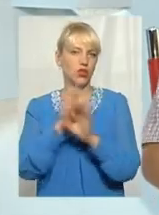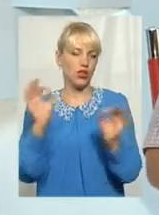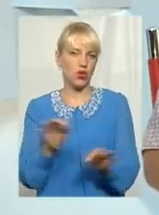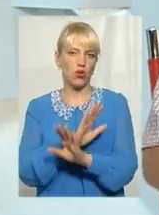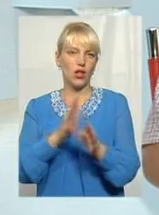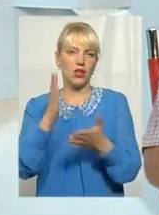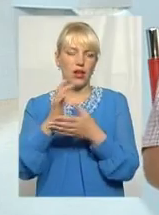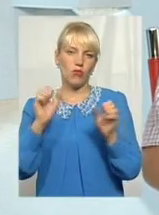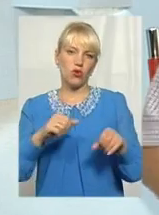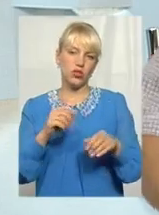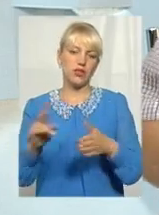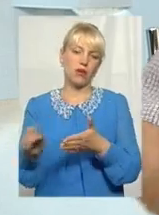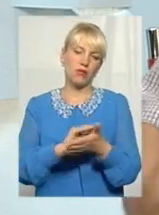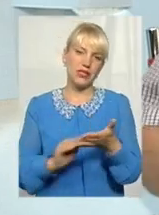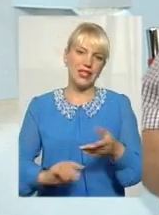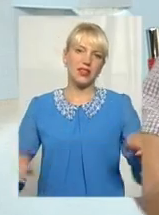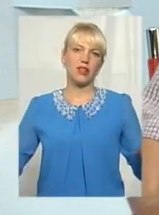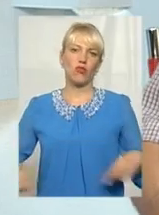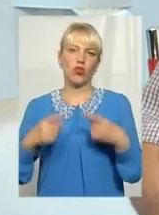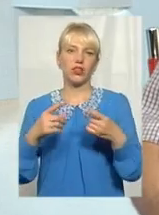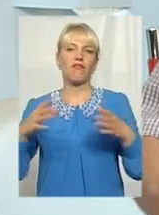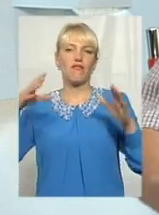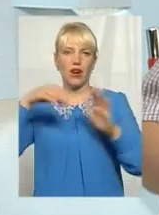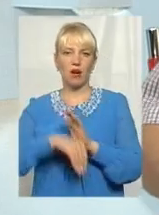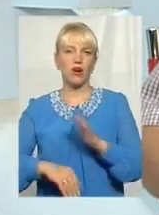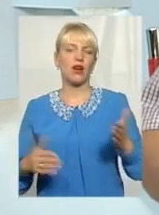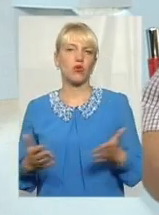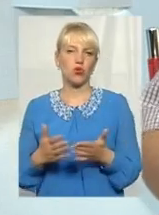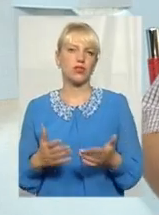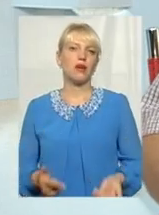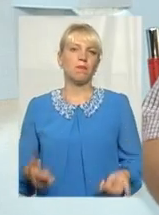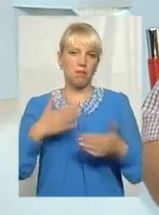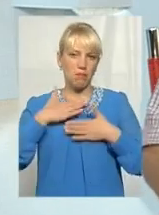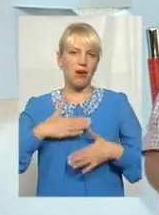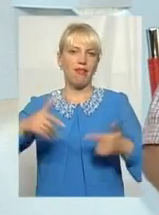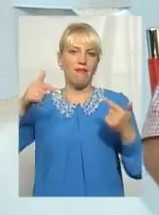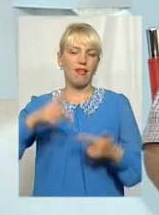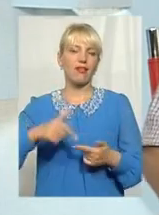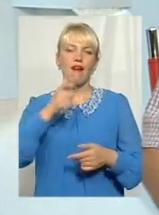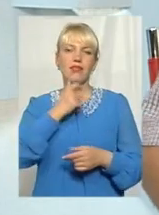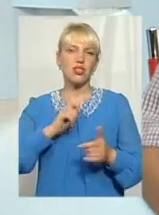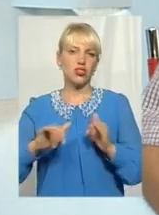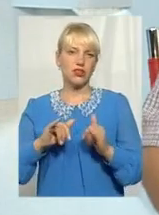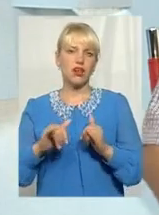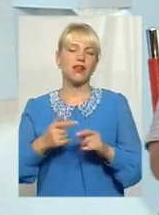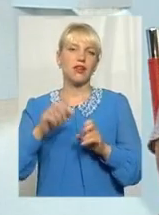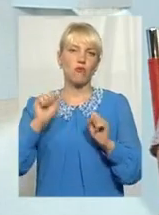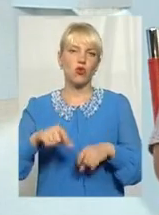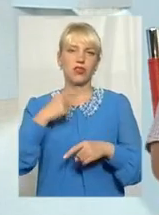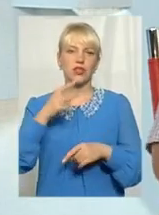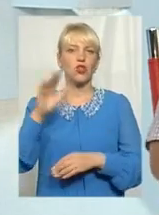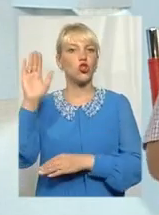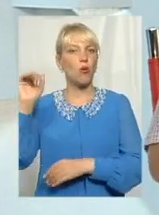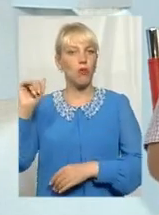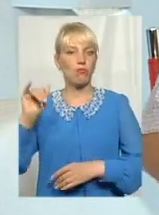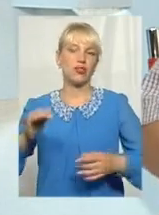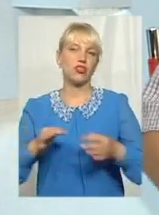писати і творити в рамках якогось такого прийнятного, етичних моментів. Врешті-решт, можна просто сказати до побачення,